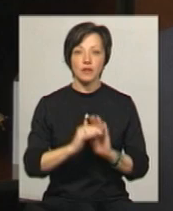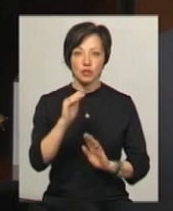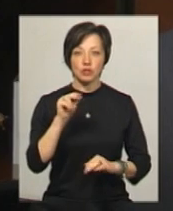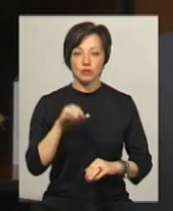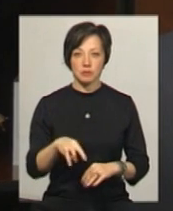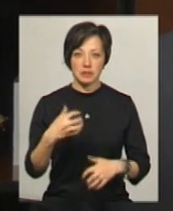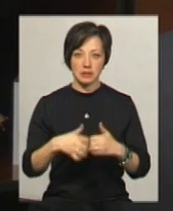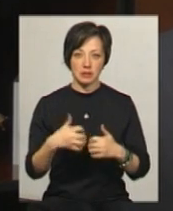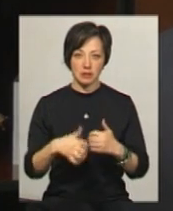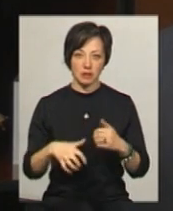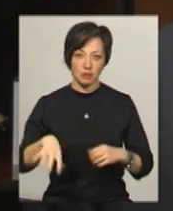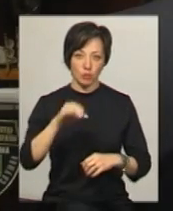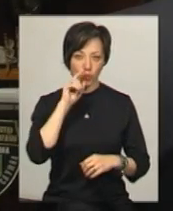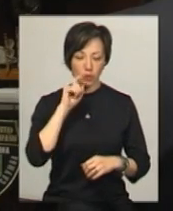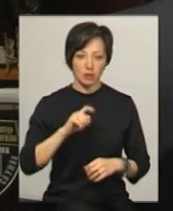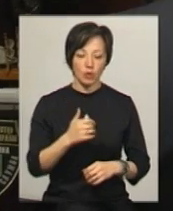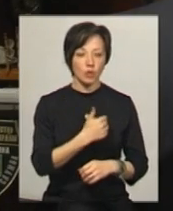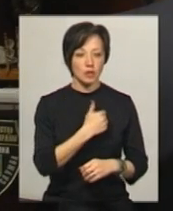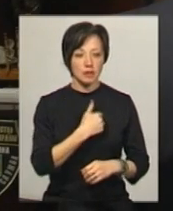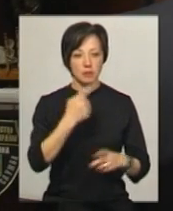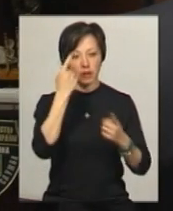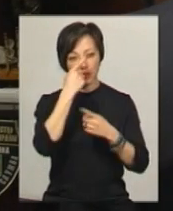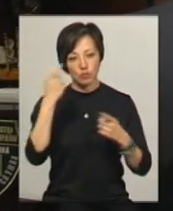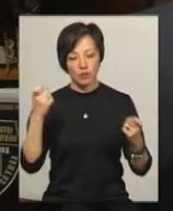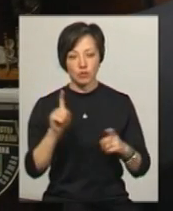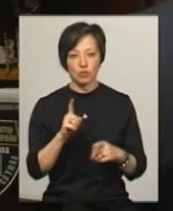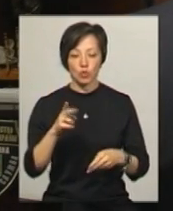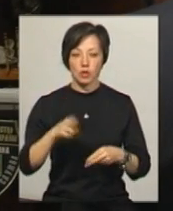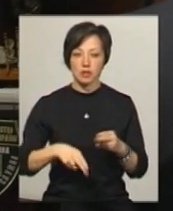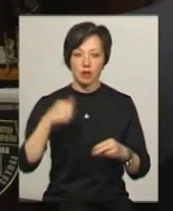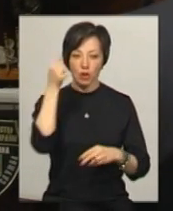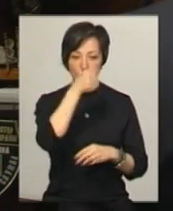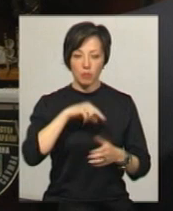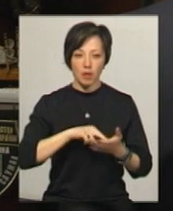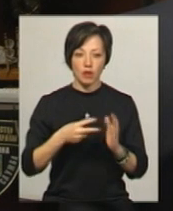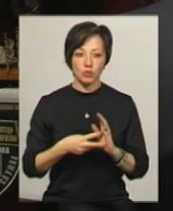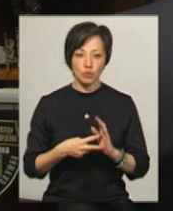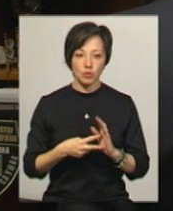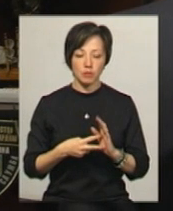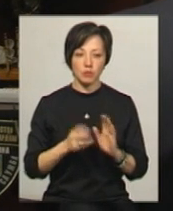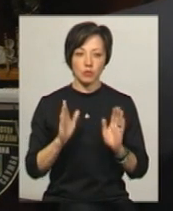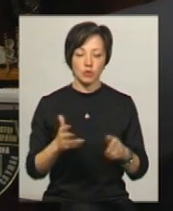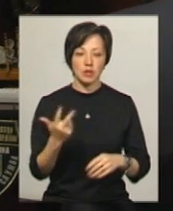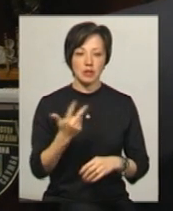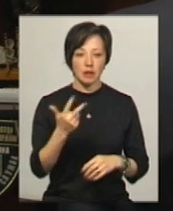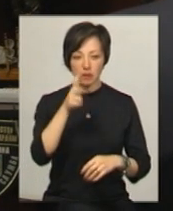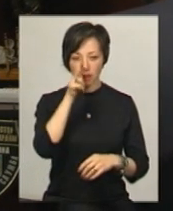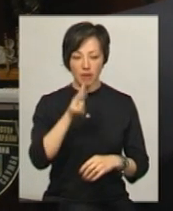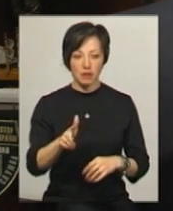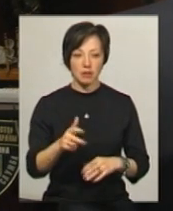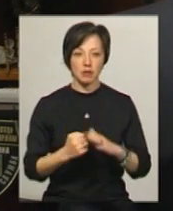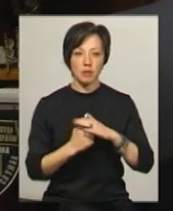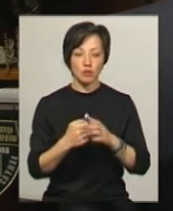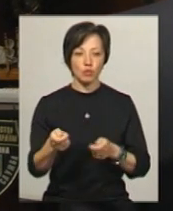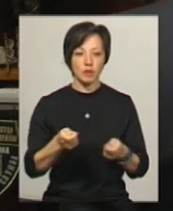ніж середній статистичний по Україні Хотілося б анонсувати, що вже до кінця року Ми плануємо, напевно, це буде в третьому кварталі На